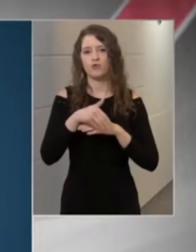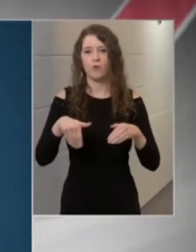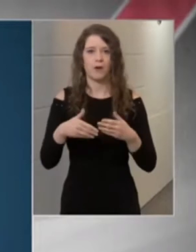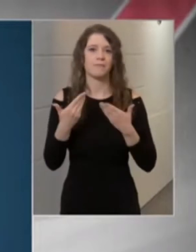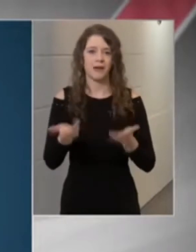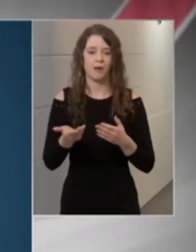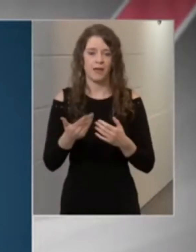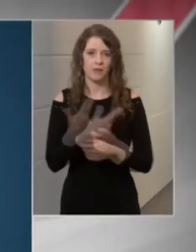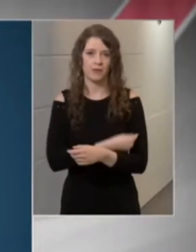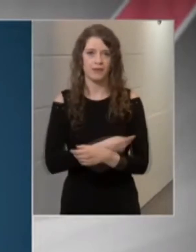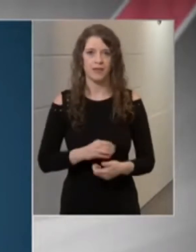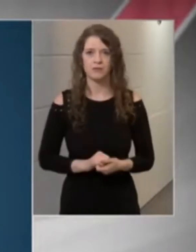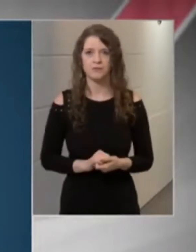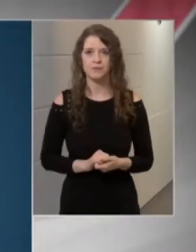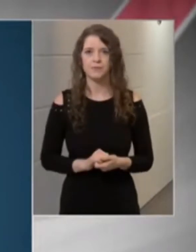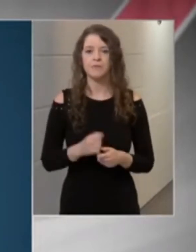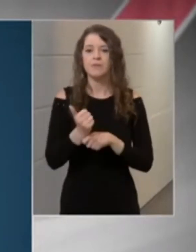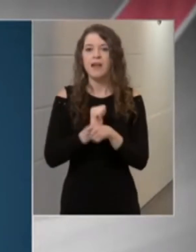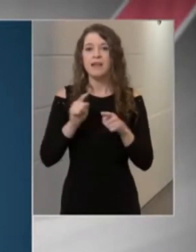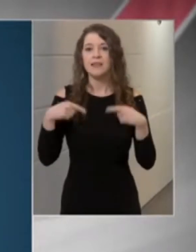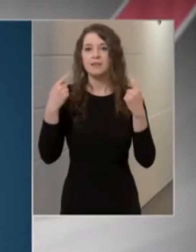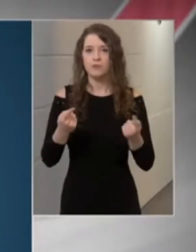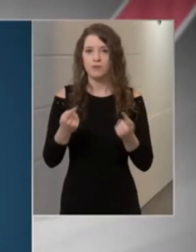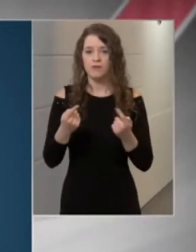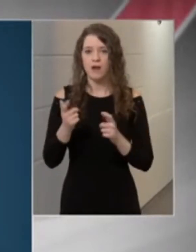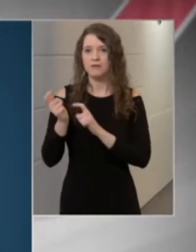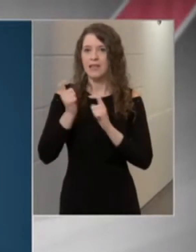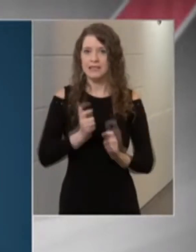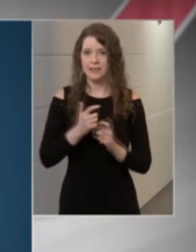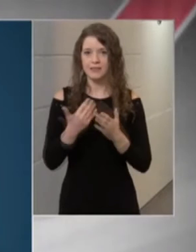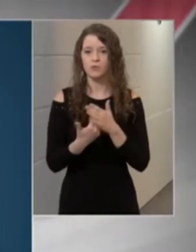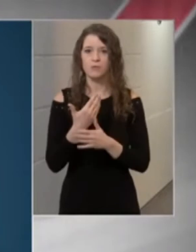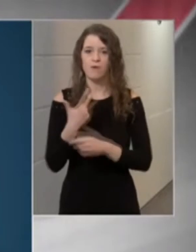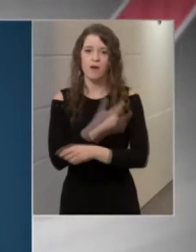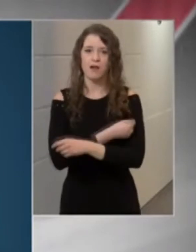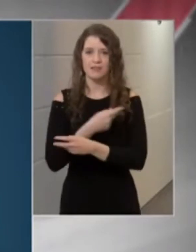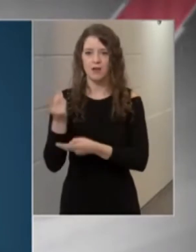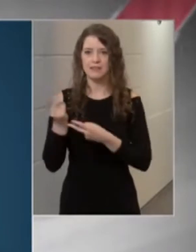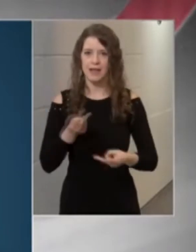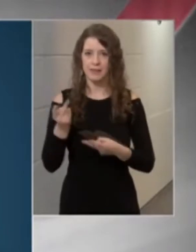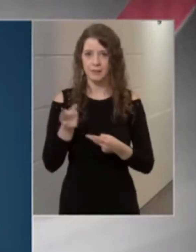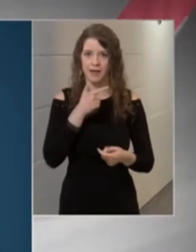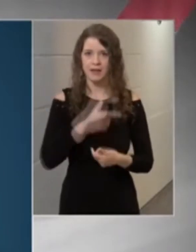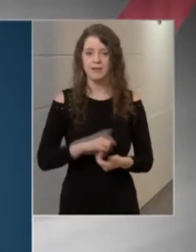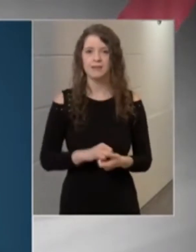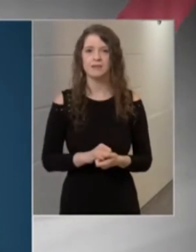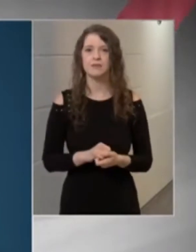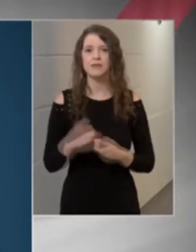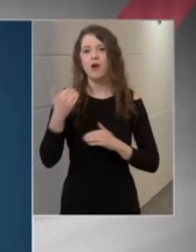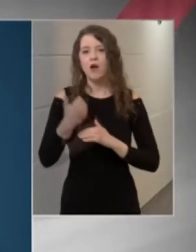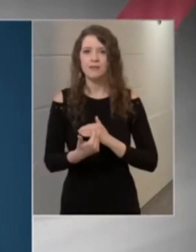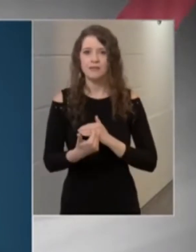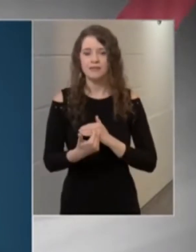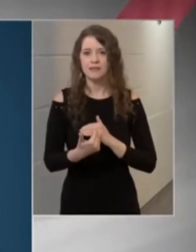szabhatárt. Egy hét múlva érkezik majd egy újabb vakcina szállítmány, addig be kell, hogy érjük